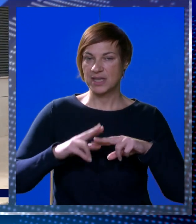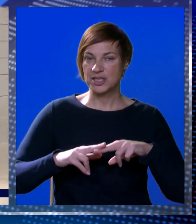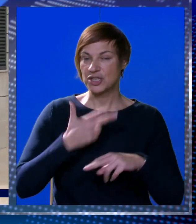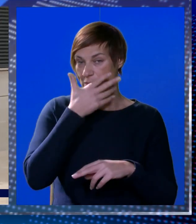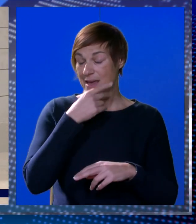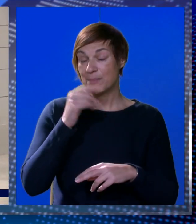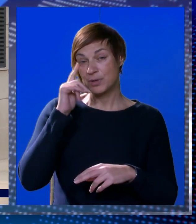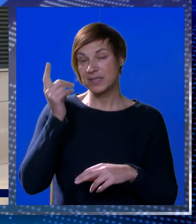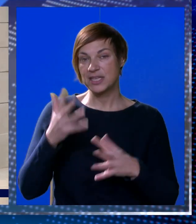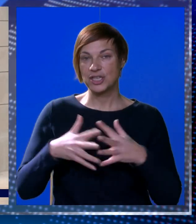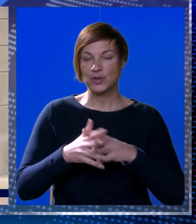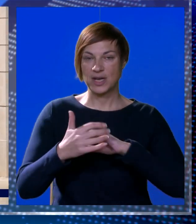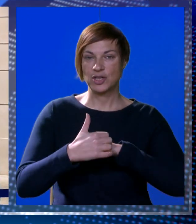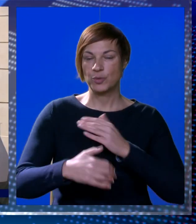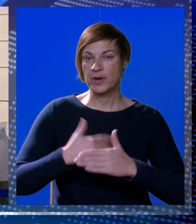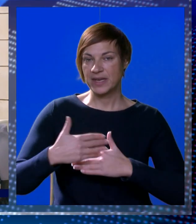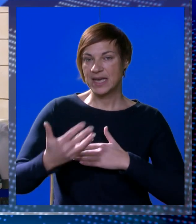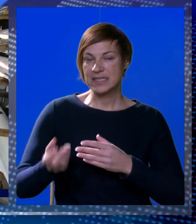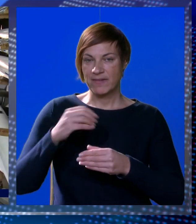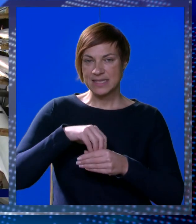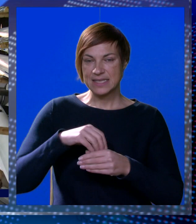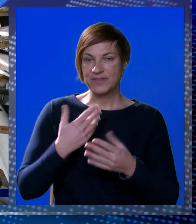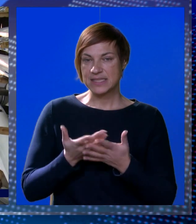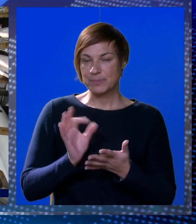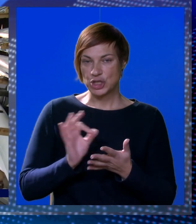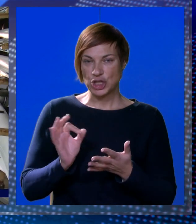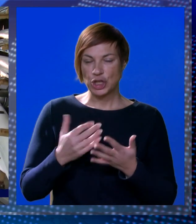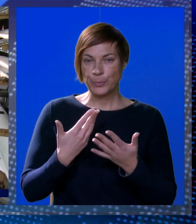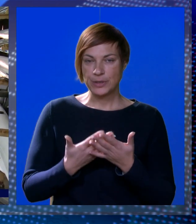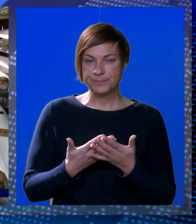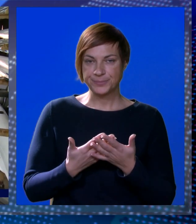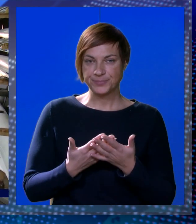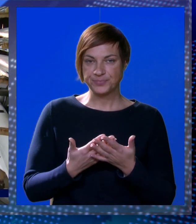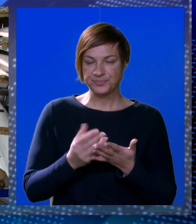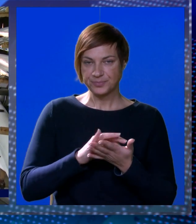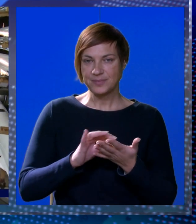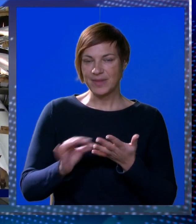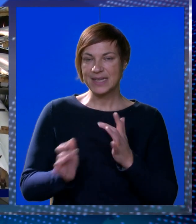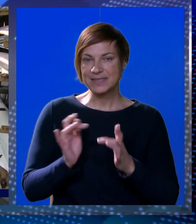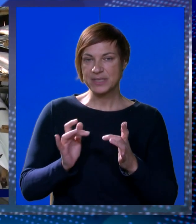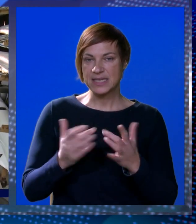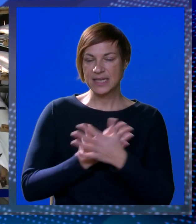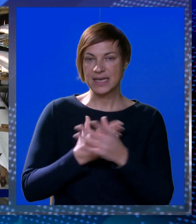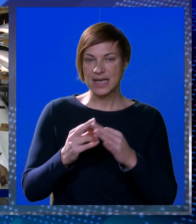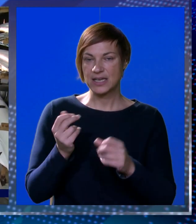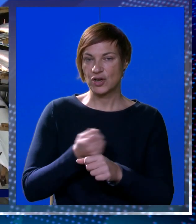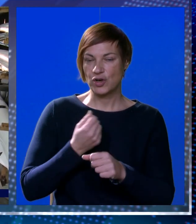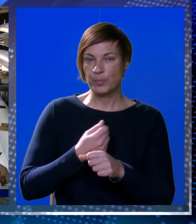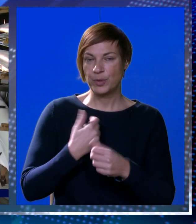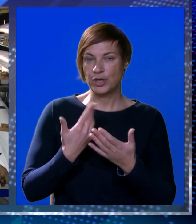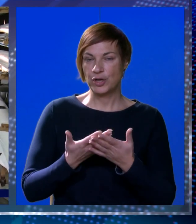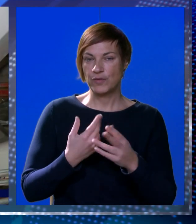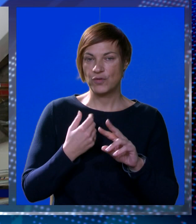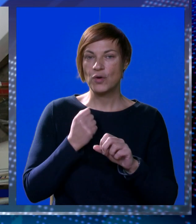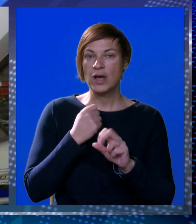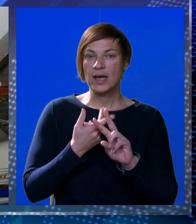sportačima ostati u jako lijepom sjećem. Grad Uboljnik nastavlja sa svojim investicijama, što je dobro, raspisan je natječaj za obnovu,